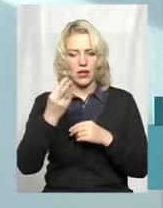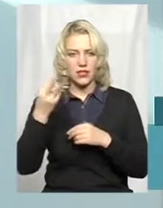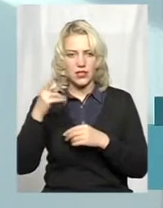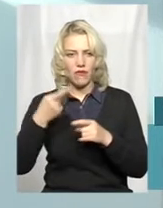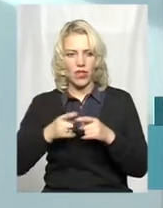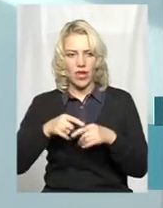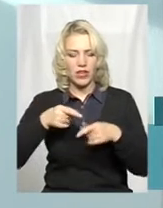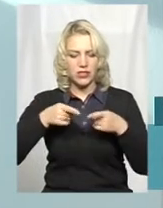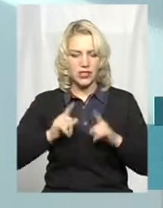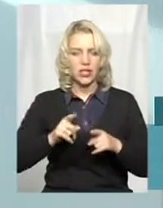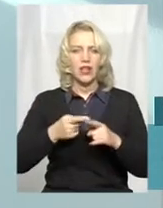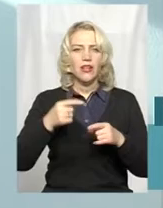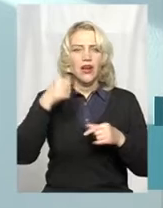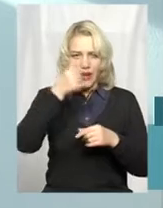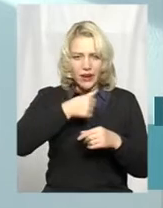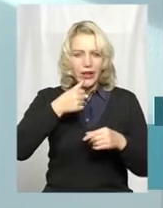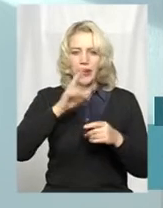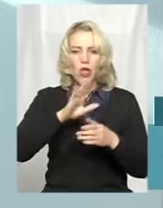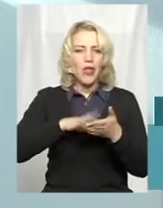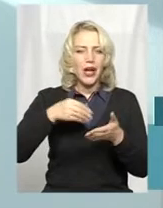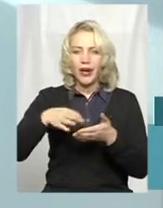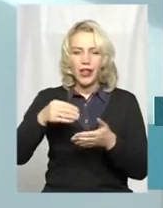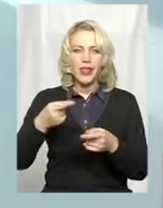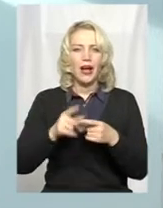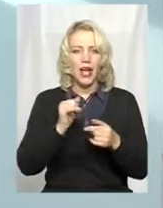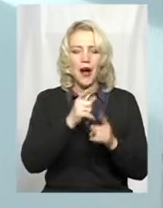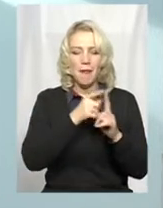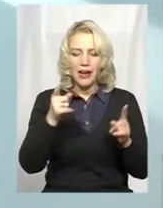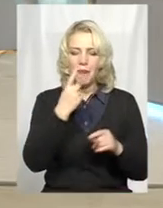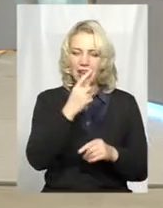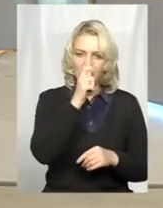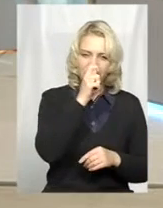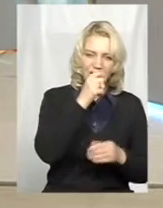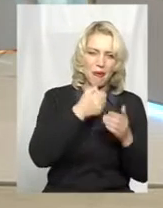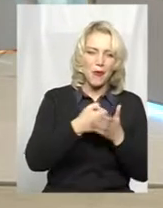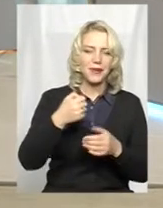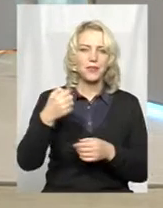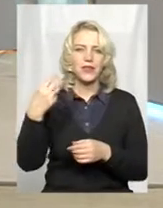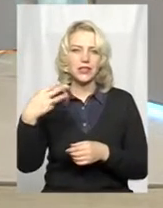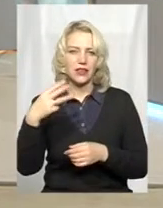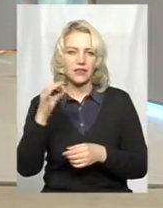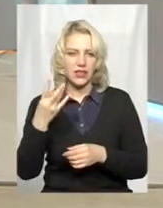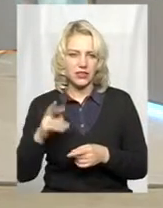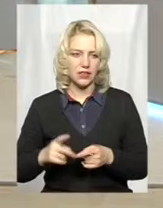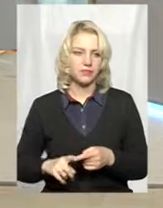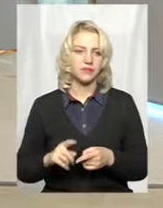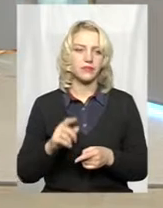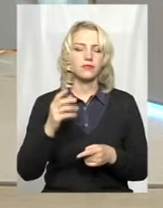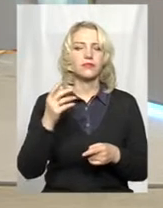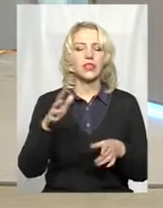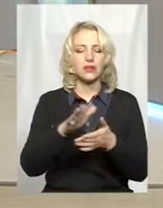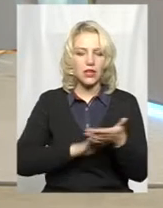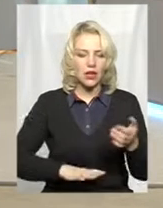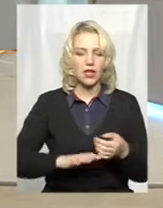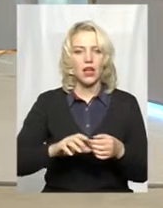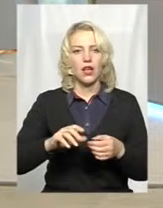вона рік, але не календарний, а період з 1 квітня по 30 березня, термін дії контрольної картки. Далі